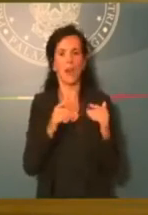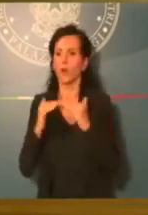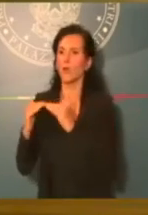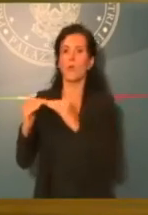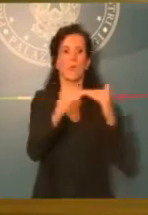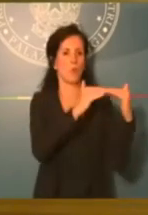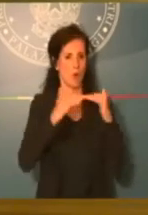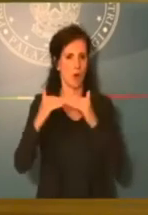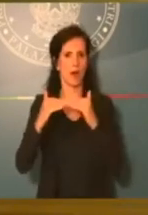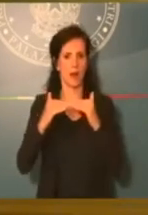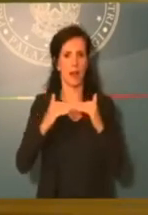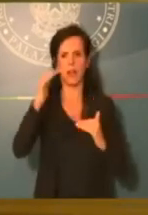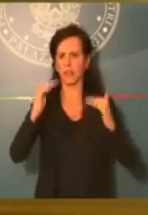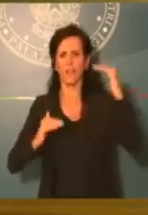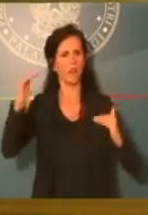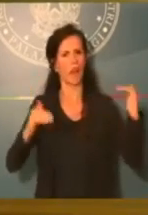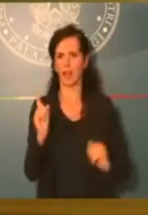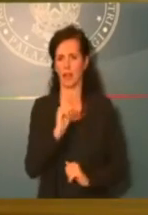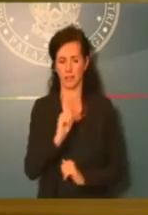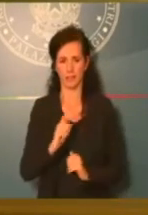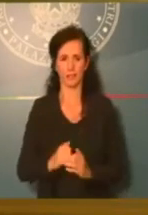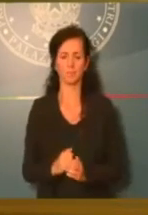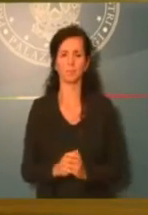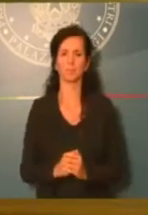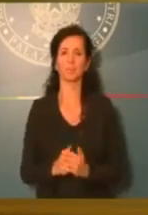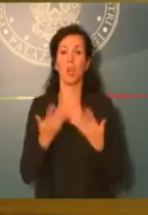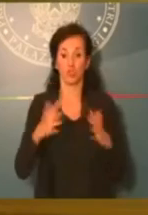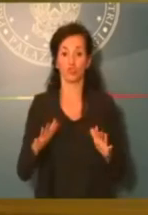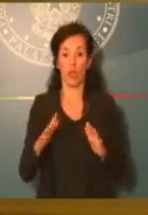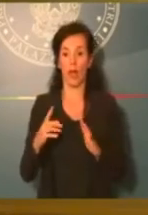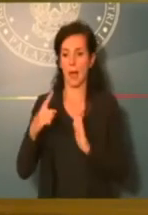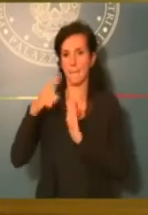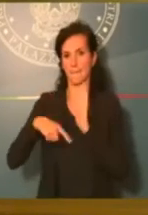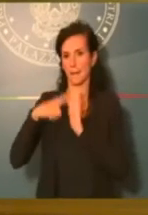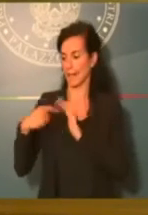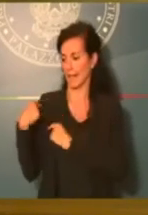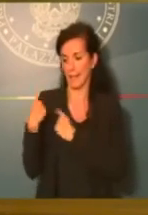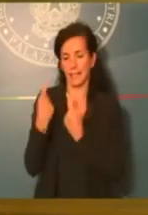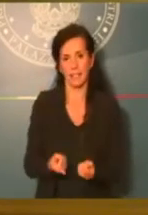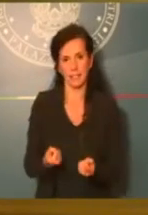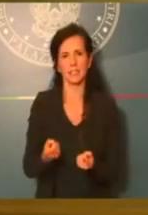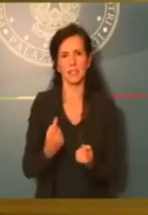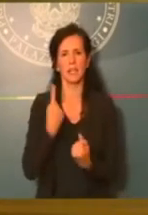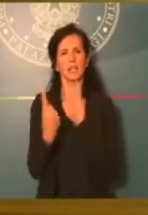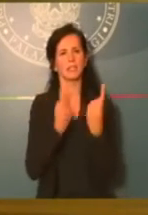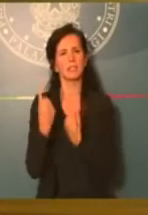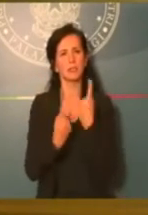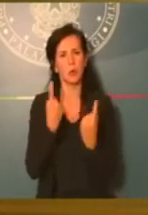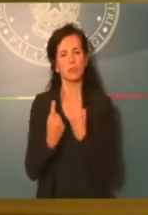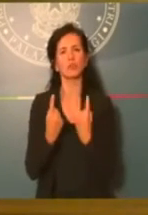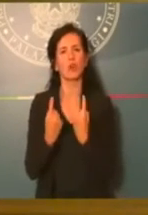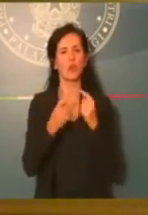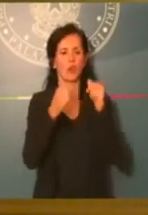Rispetto anche alla discussione che si è animata in questi mesi su tutta la questione legata agli